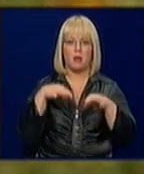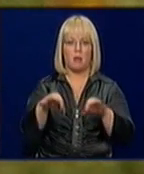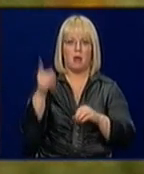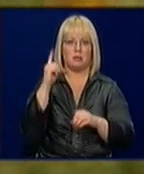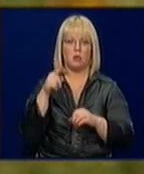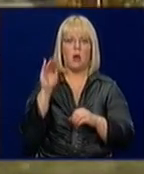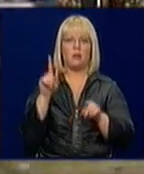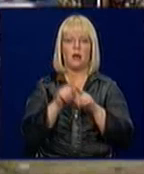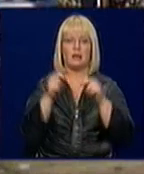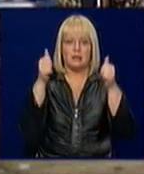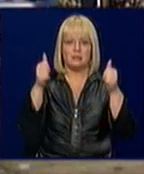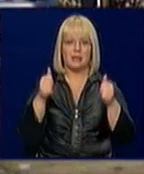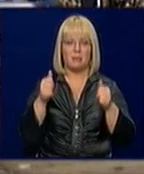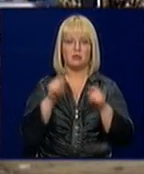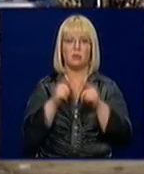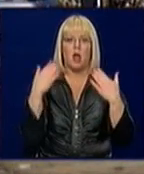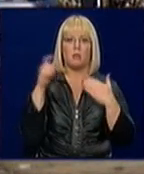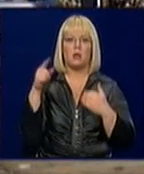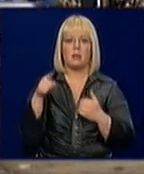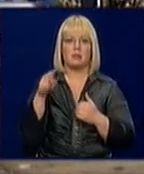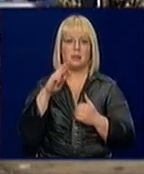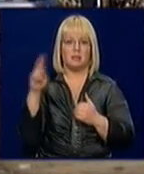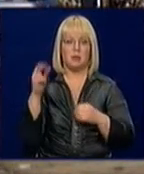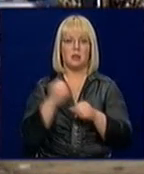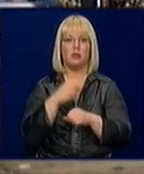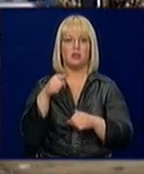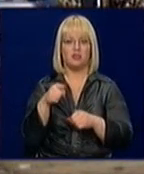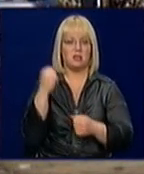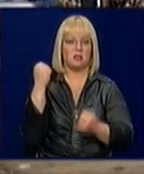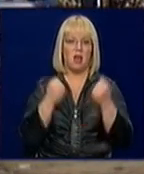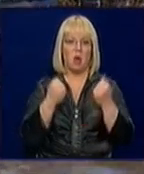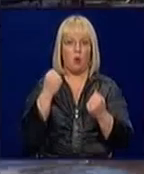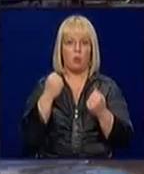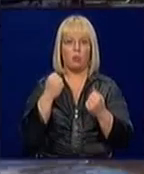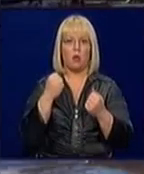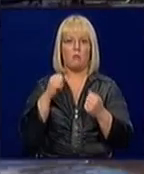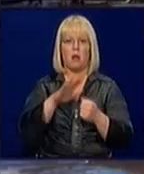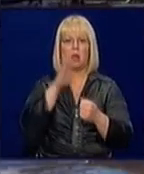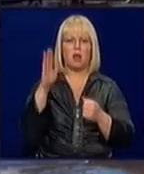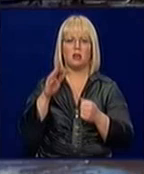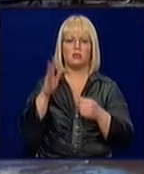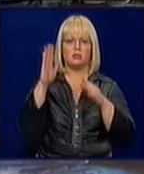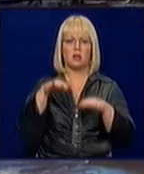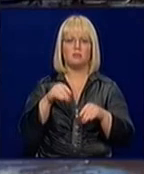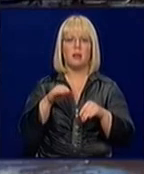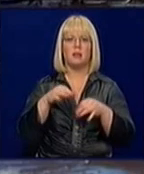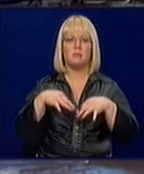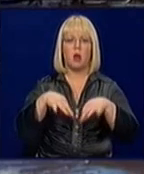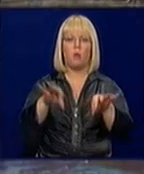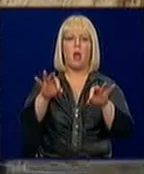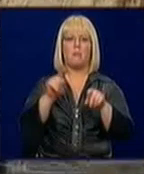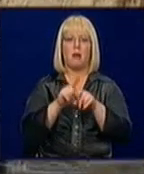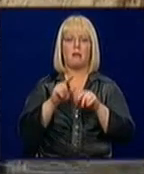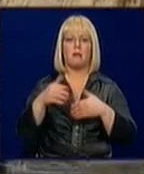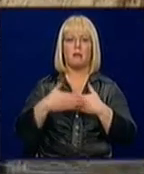To atgādina arī izliktās zīmes un atpūtnieki tās respektē. Taču šīs auto triecot pagaisu šļakatas un smiltis braukāja pa